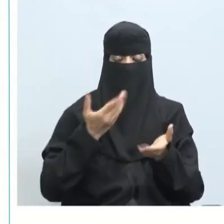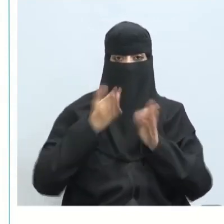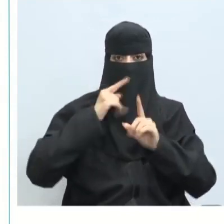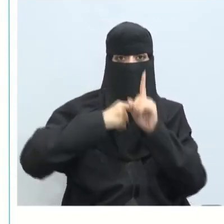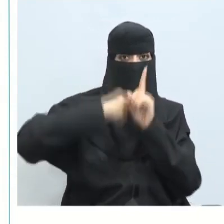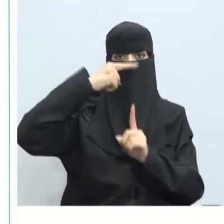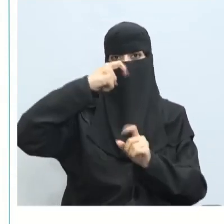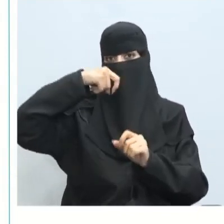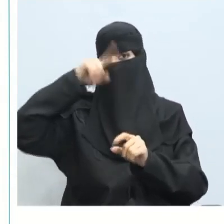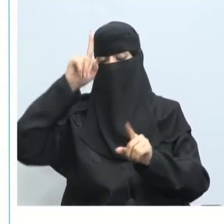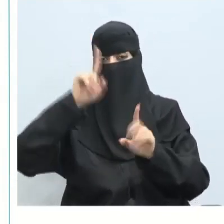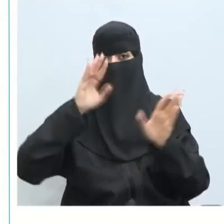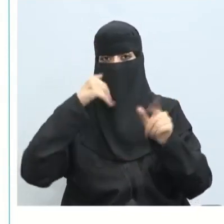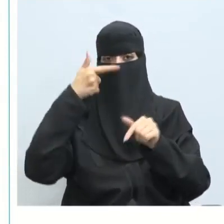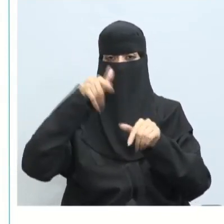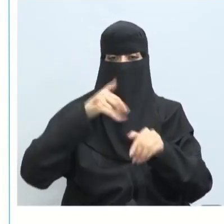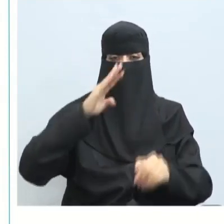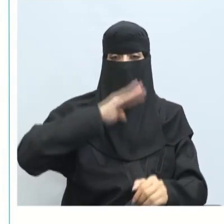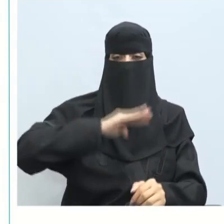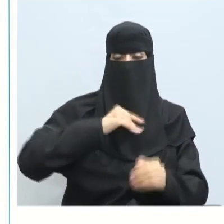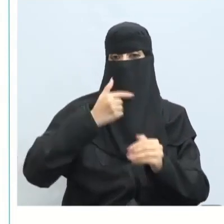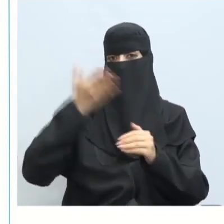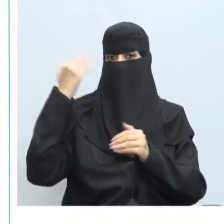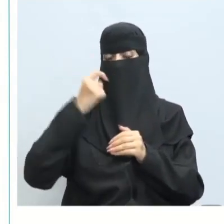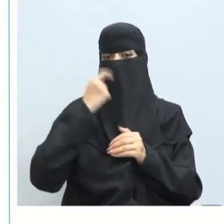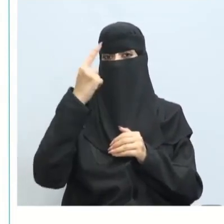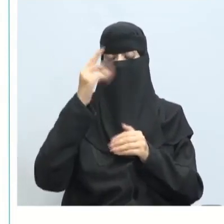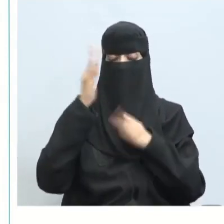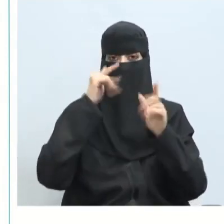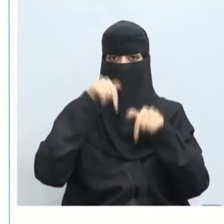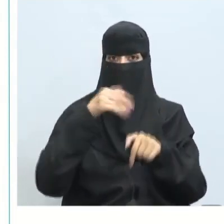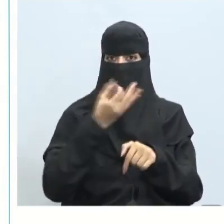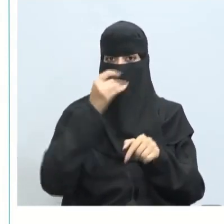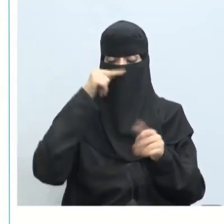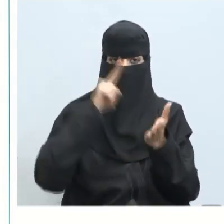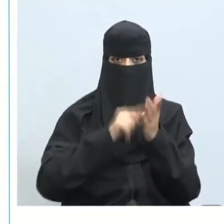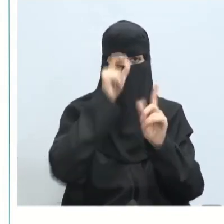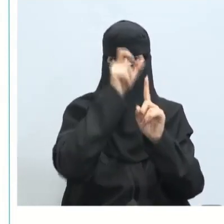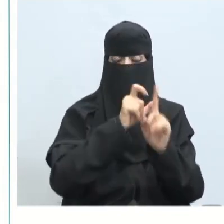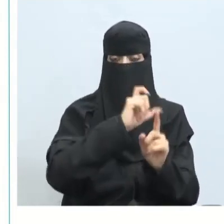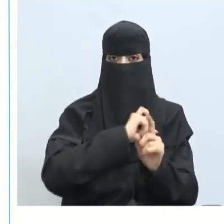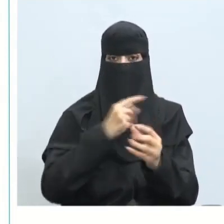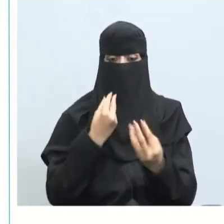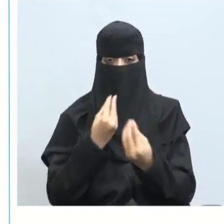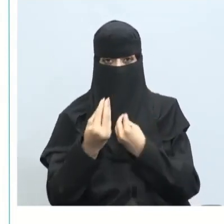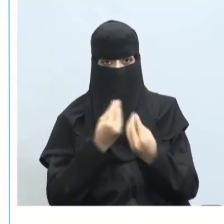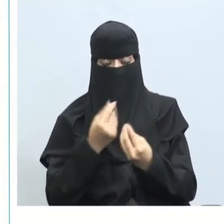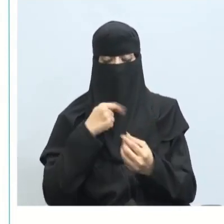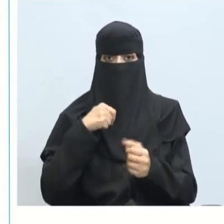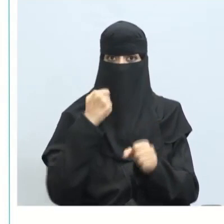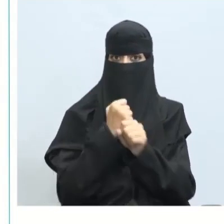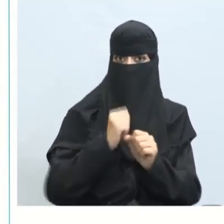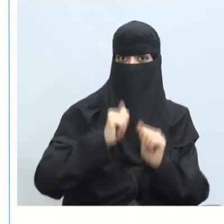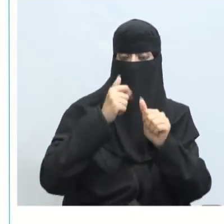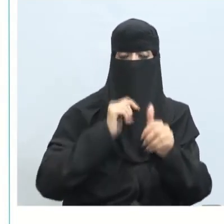سرعة غضب وهذا نتيجة تراكمات السنوات لذلك حينما يتحدث أن يجب على الطالب أن يتعامل أن يبادر